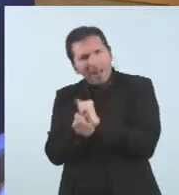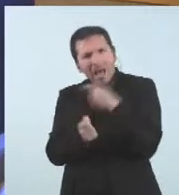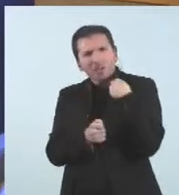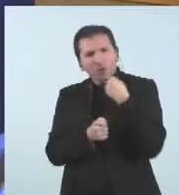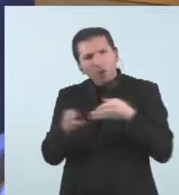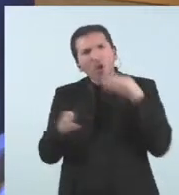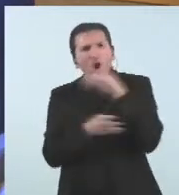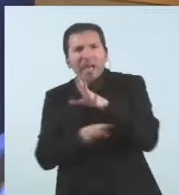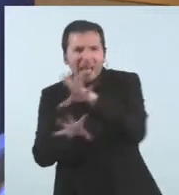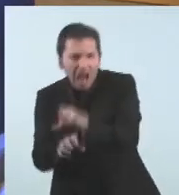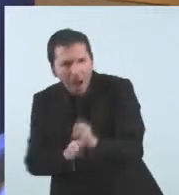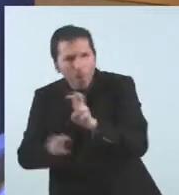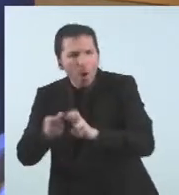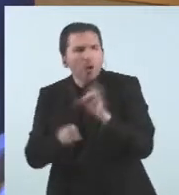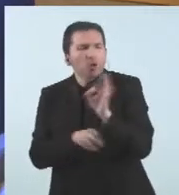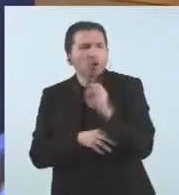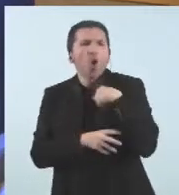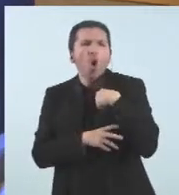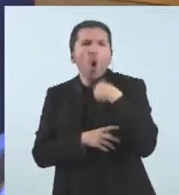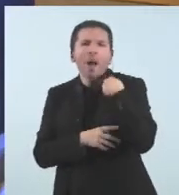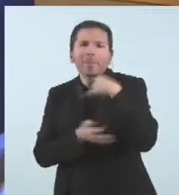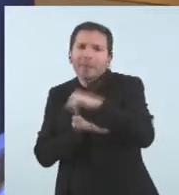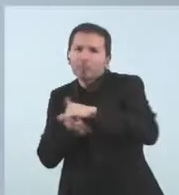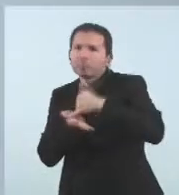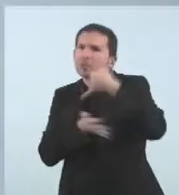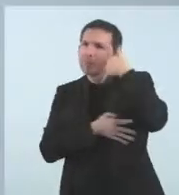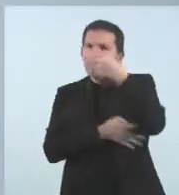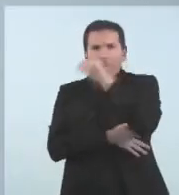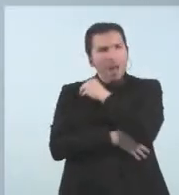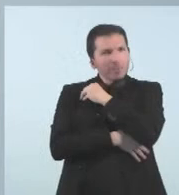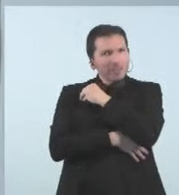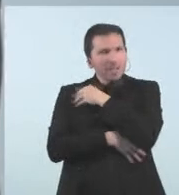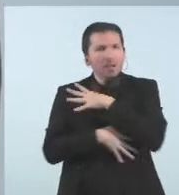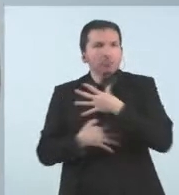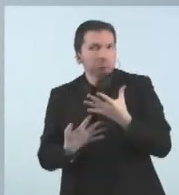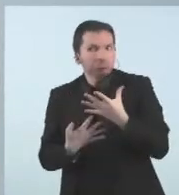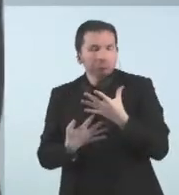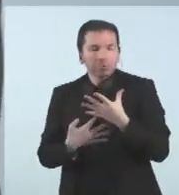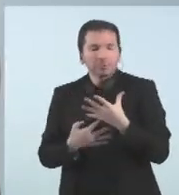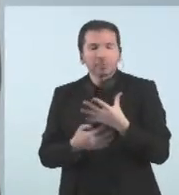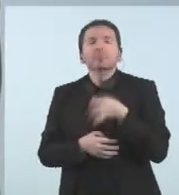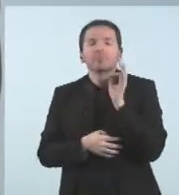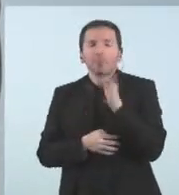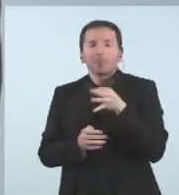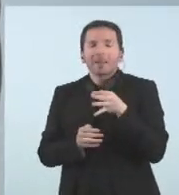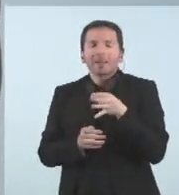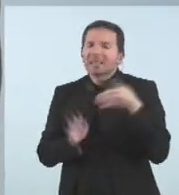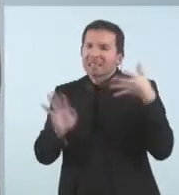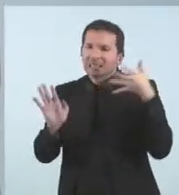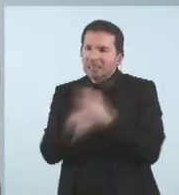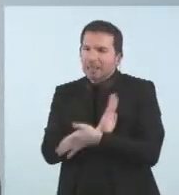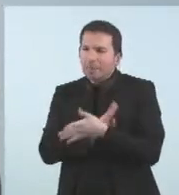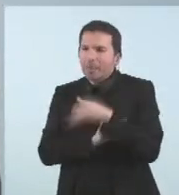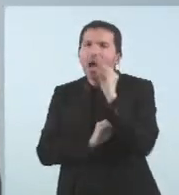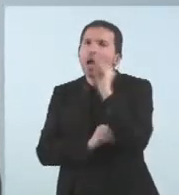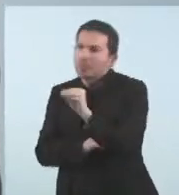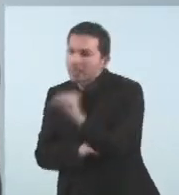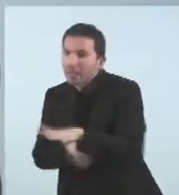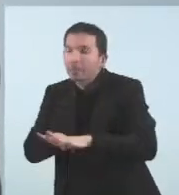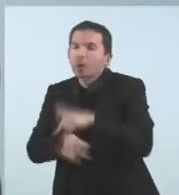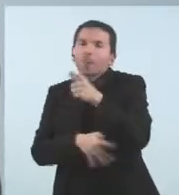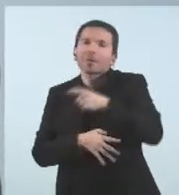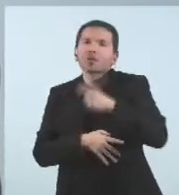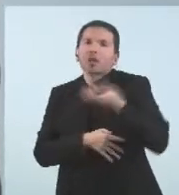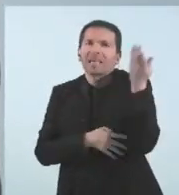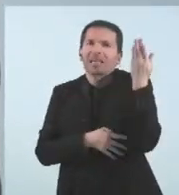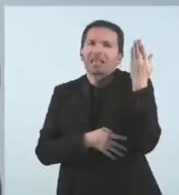volia veure si ho pot explicar una mica millor sisplau sempre avisarem però les persones que calculem que probablement s'han infectat amb Delta se'ls